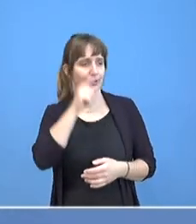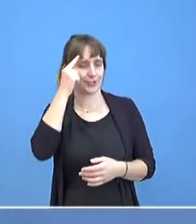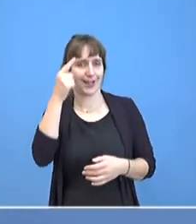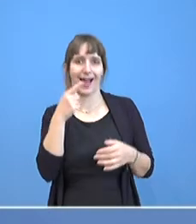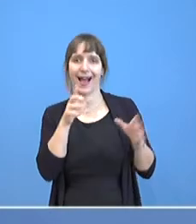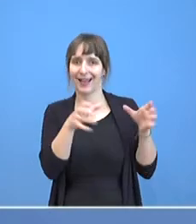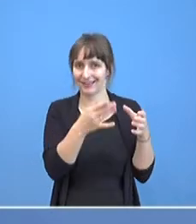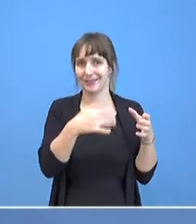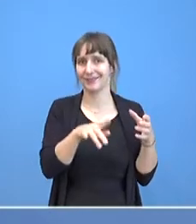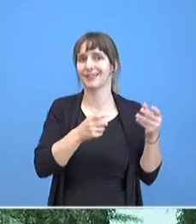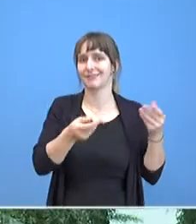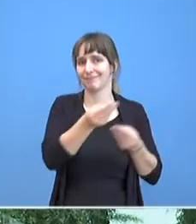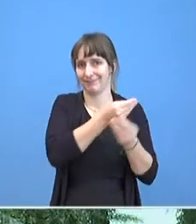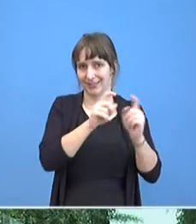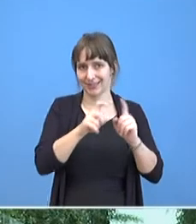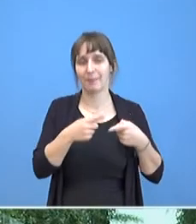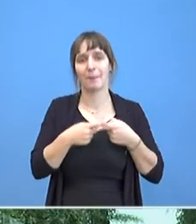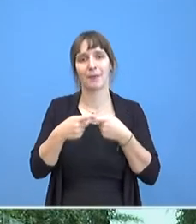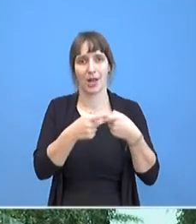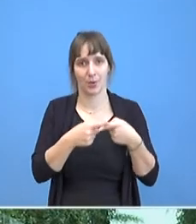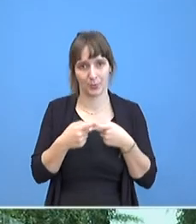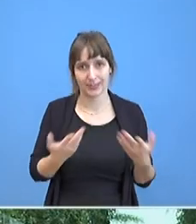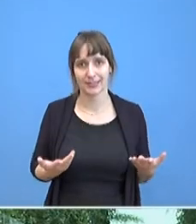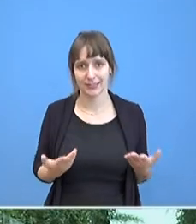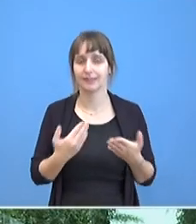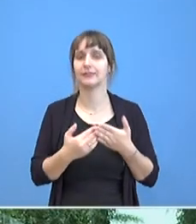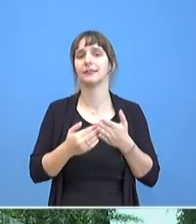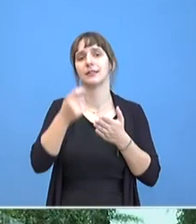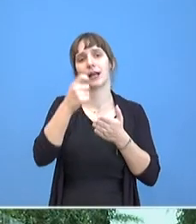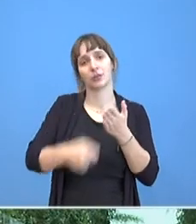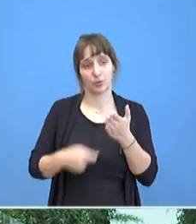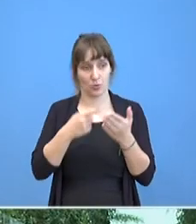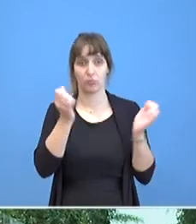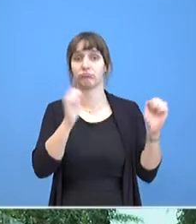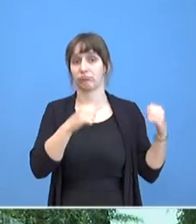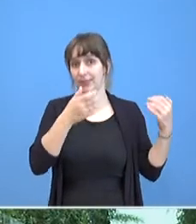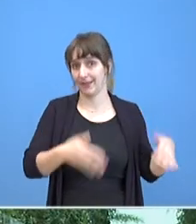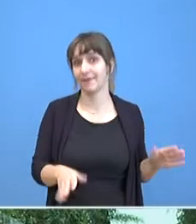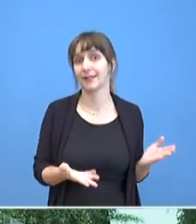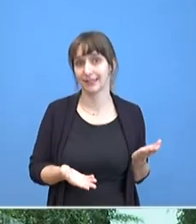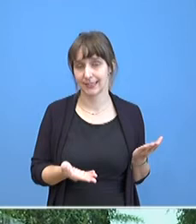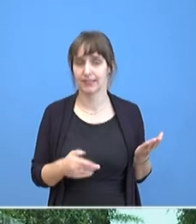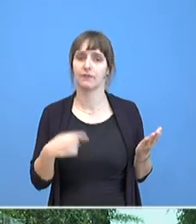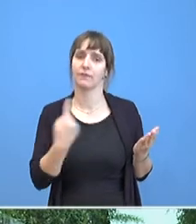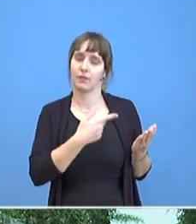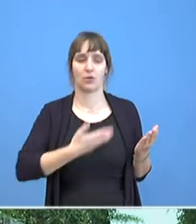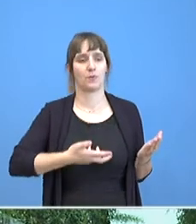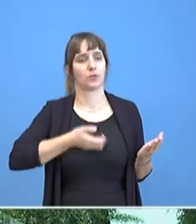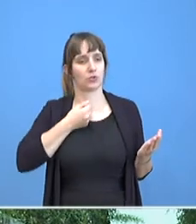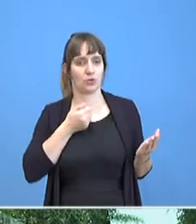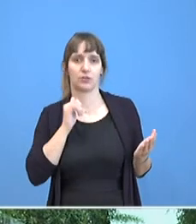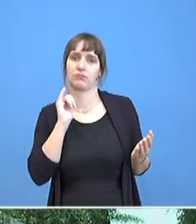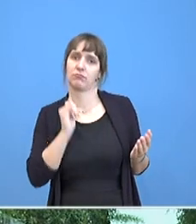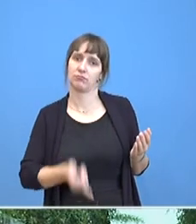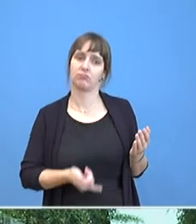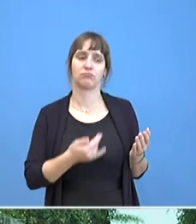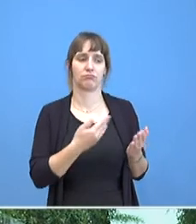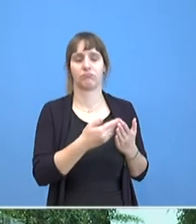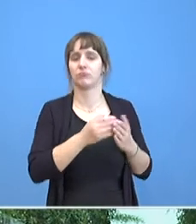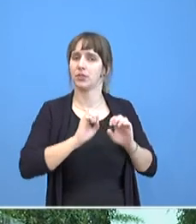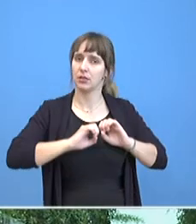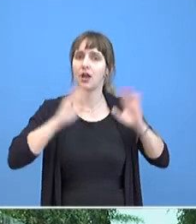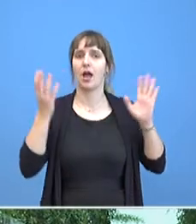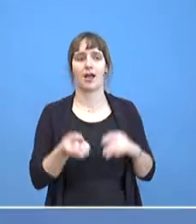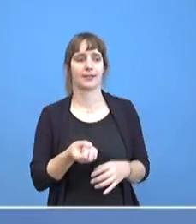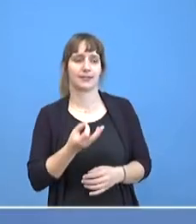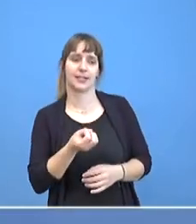beraten hat. Und die Sanktionen, die er beschlossen hat, die nach unserer Überzeugung ein deutliches Signal in